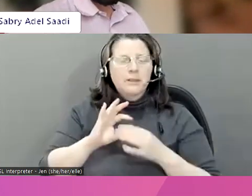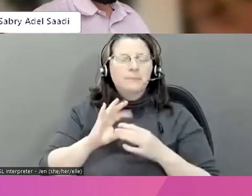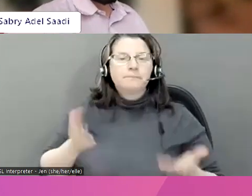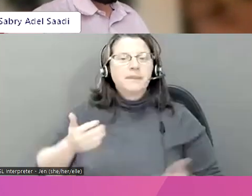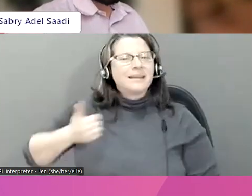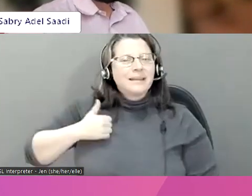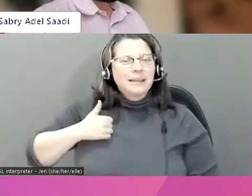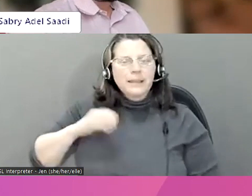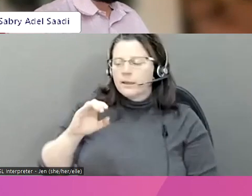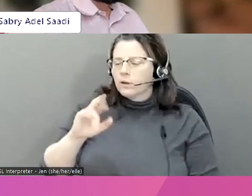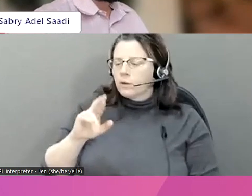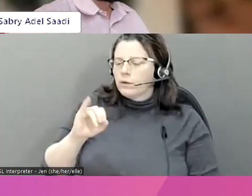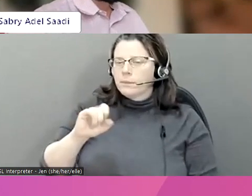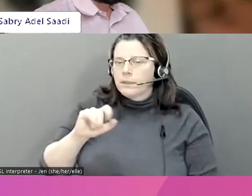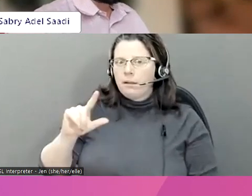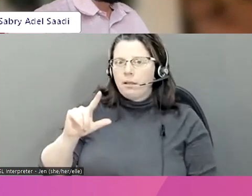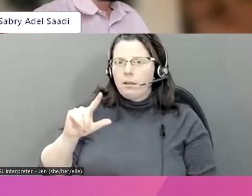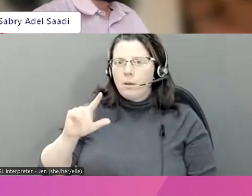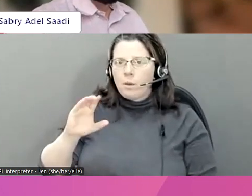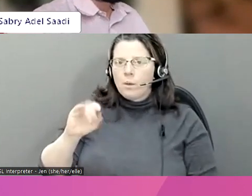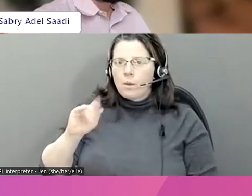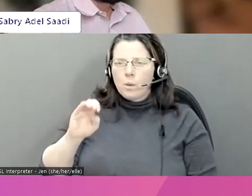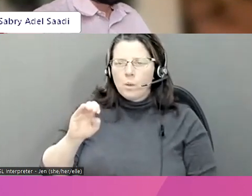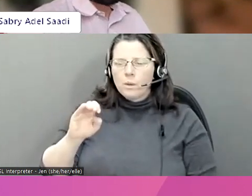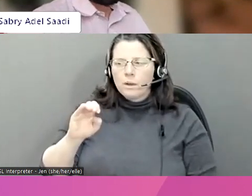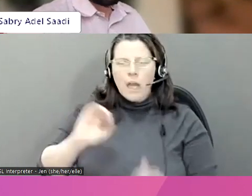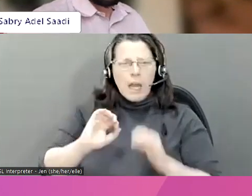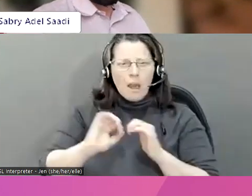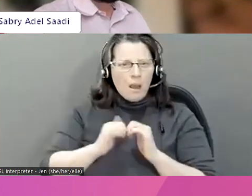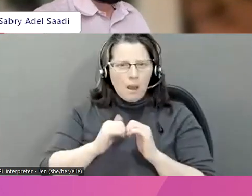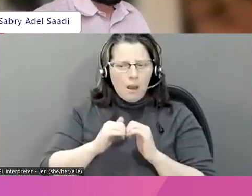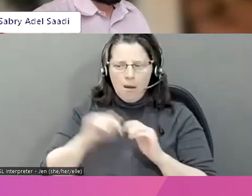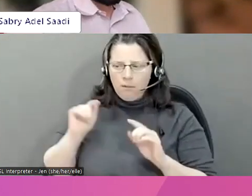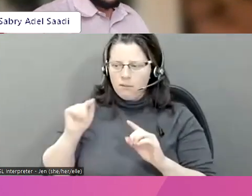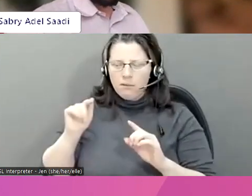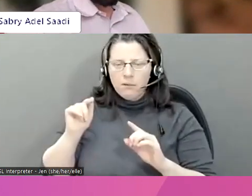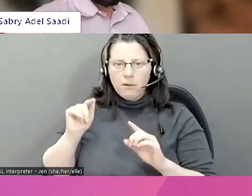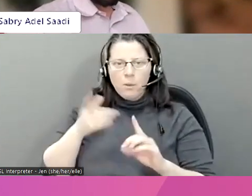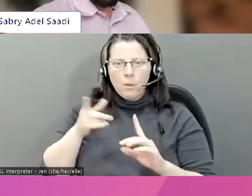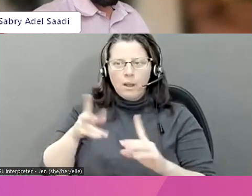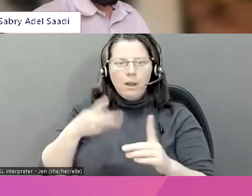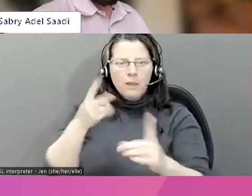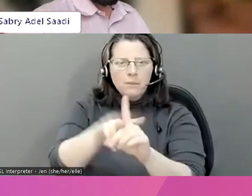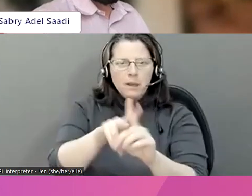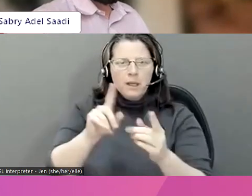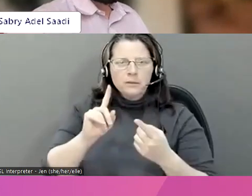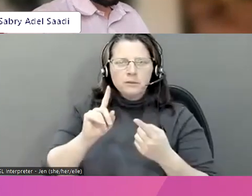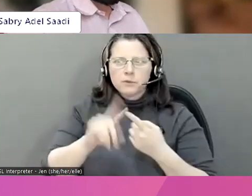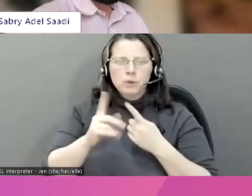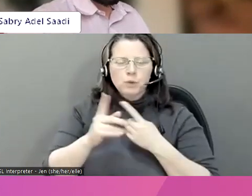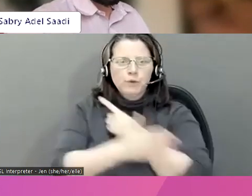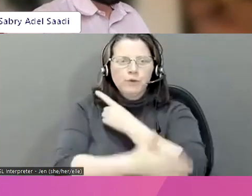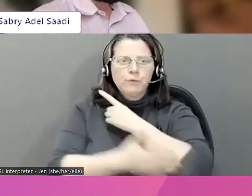S'agissant du Code criminel du Canada, comment est-ce qu'il sera appliqué aux résidents étrangers qui n'habitent pas au